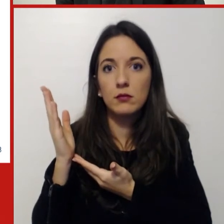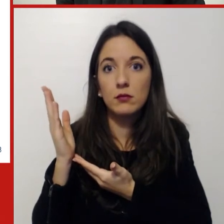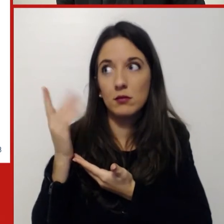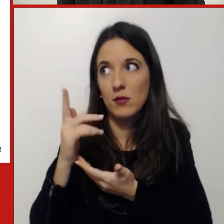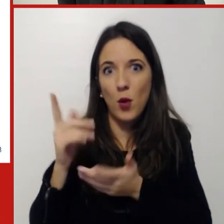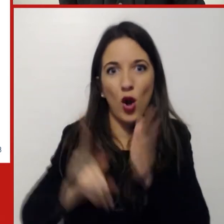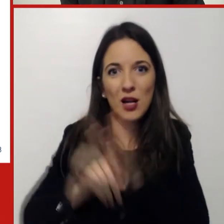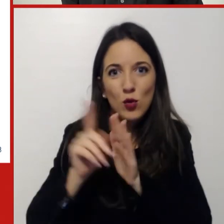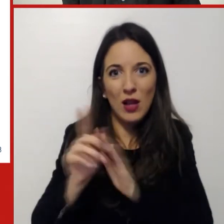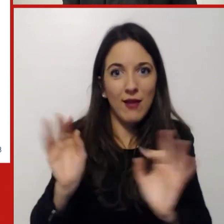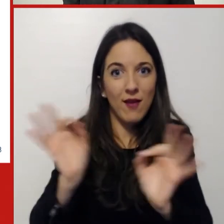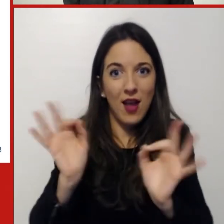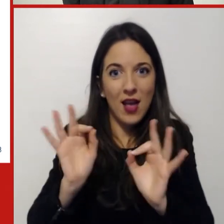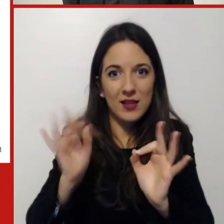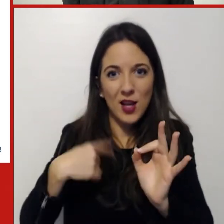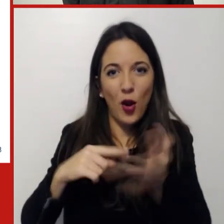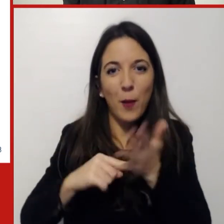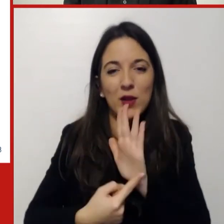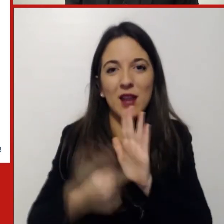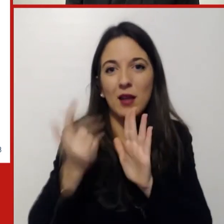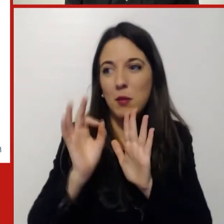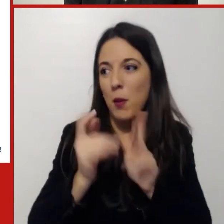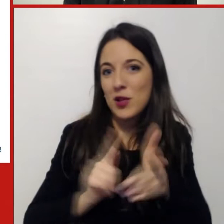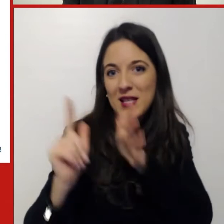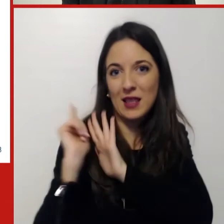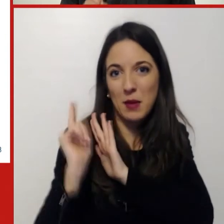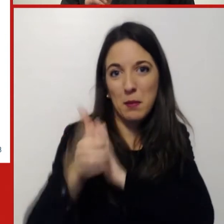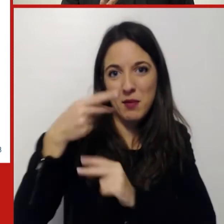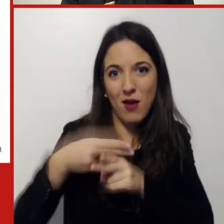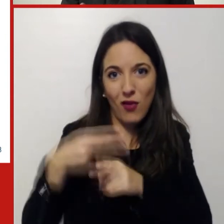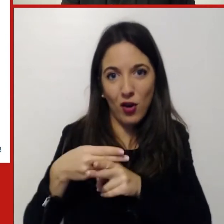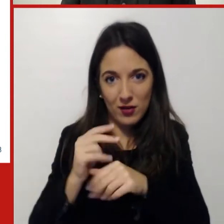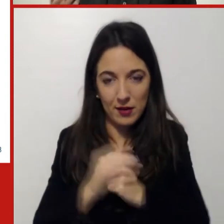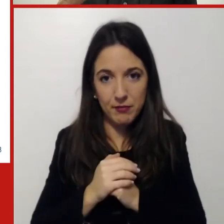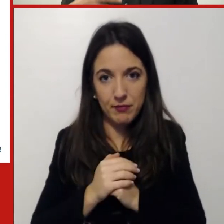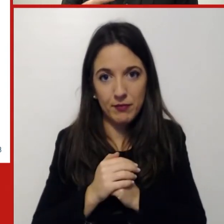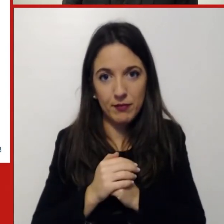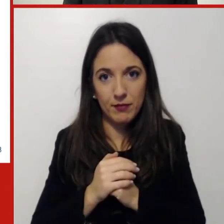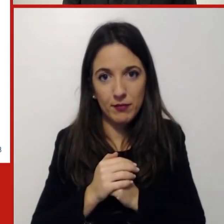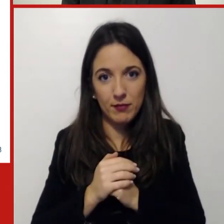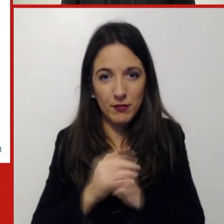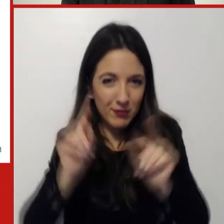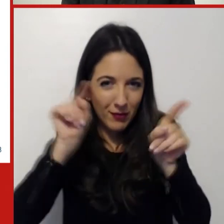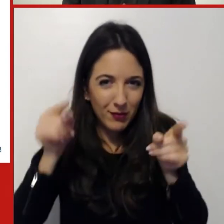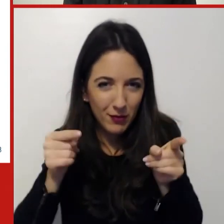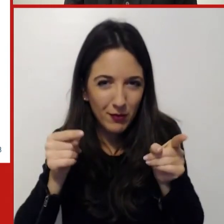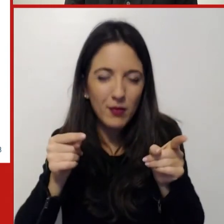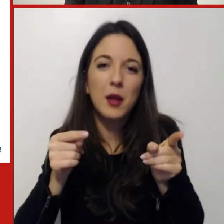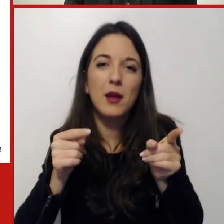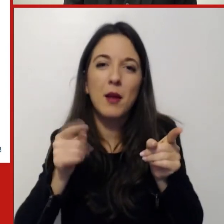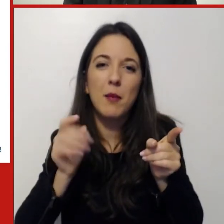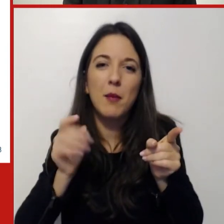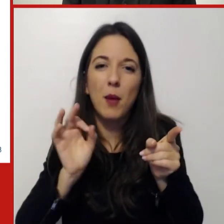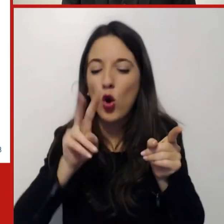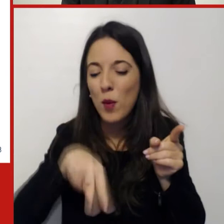presentati poi in anteprima la settimana scorsa. Piccolo flashback su quello che era successo nel